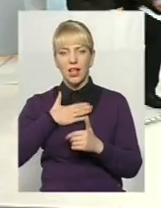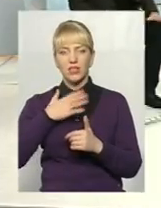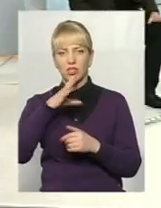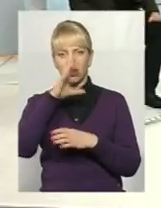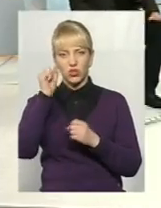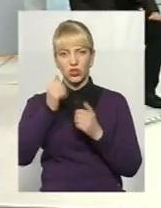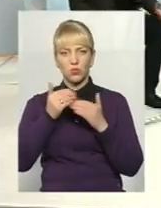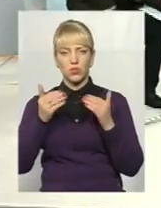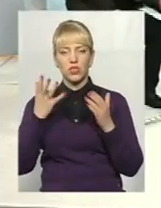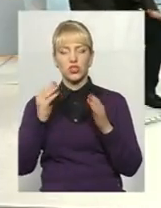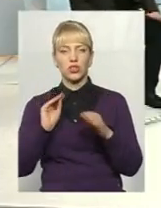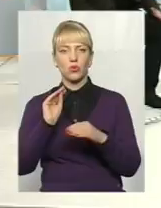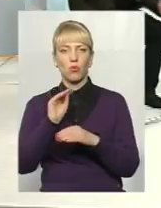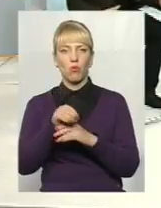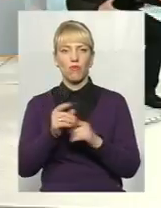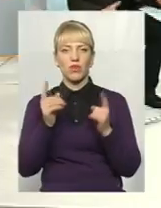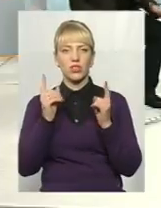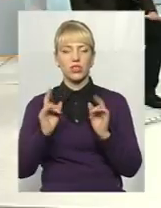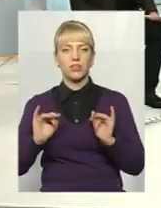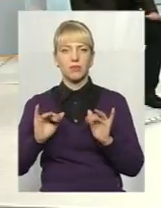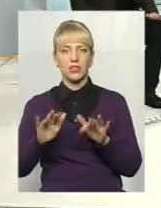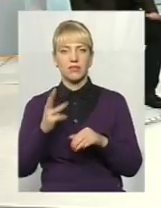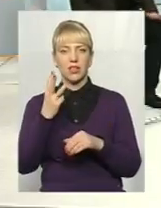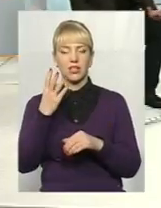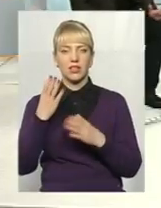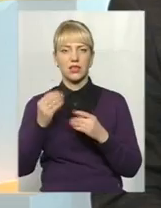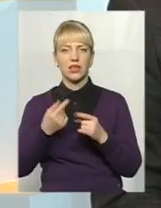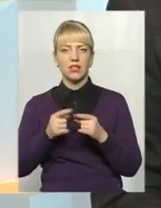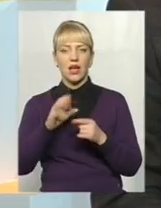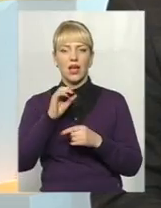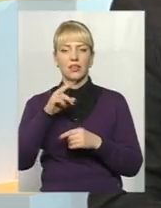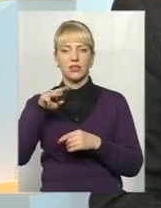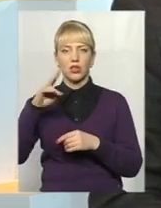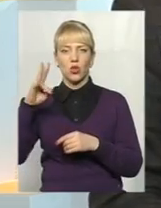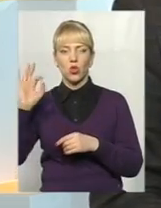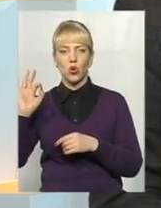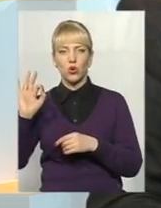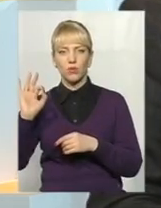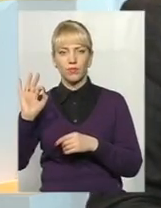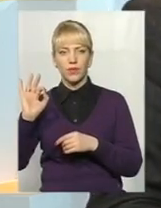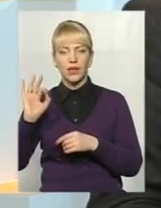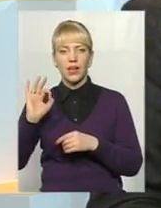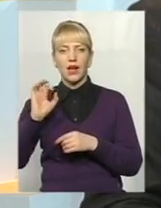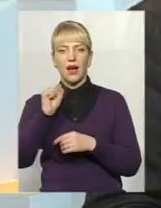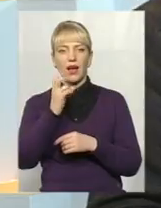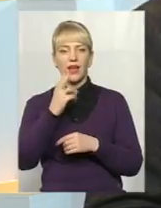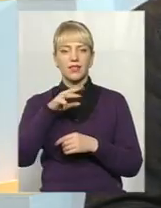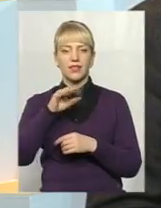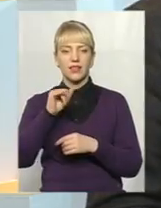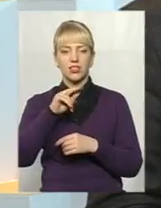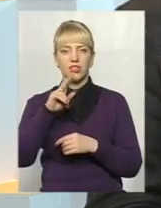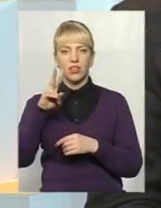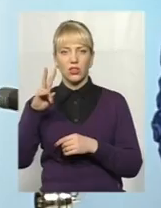доповнюється величезним дійством на три дні, майже, це етнографічна антикварна